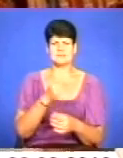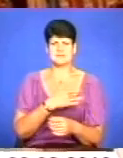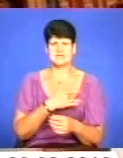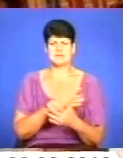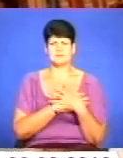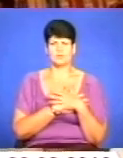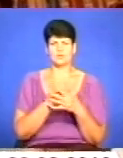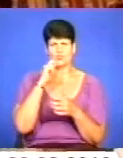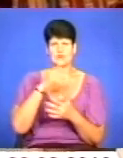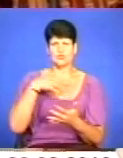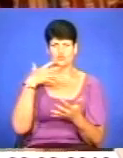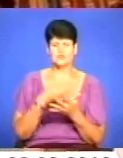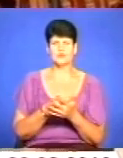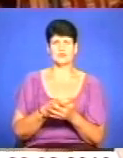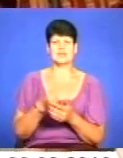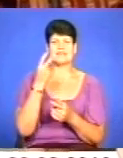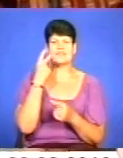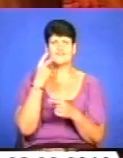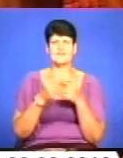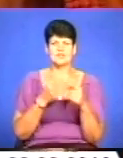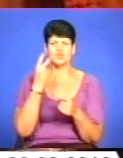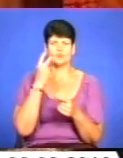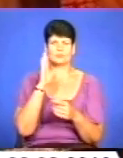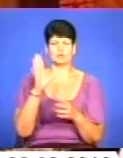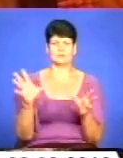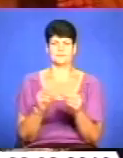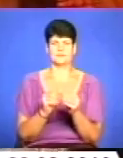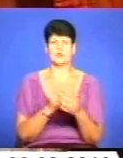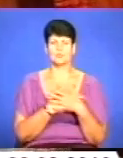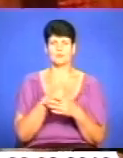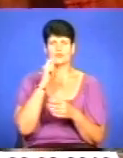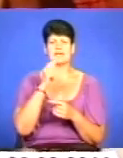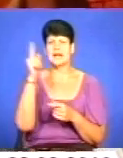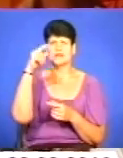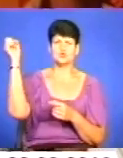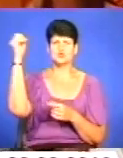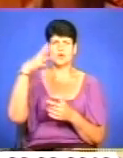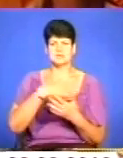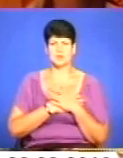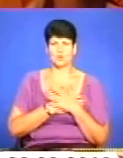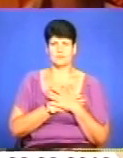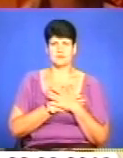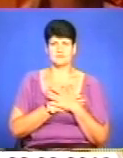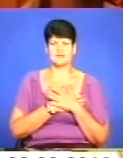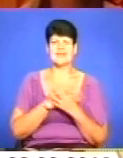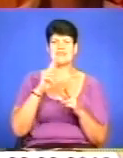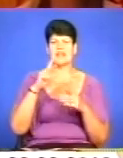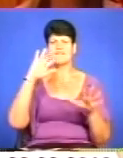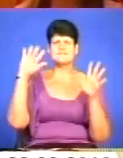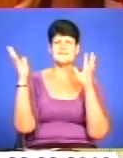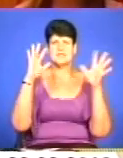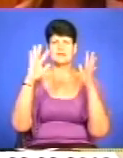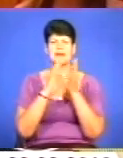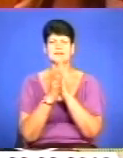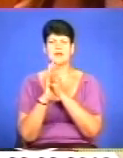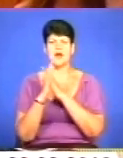любіть Україну свою і вічні ми будемо з нею. Любімо Україну, як сонце любіть, як вітер і трави і